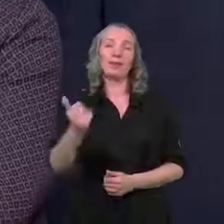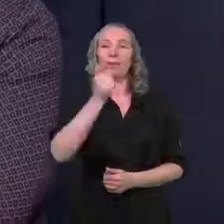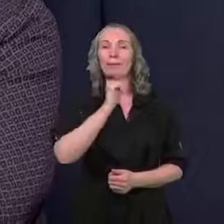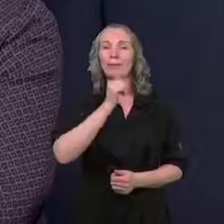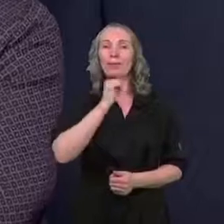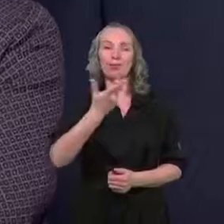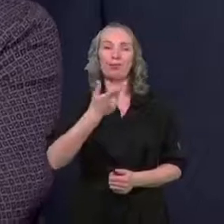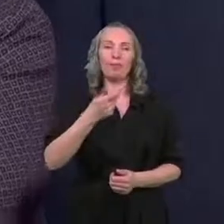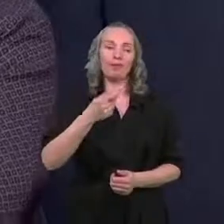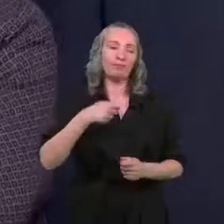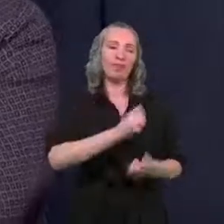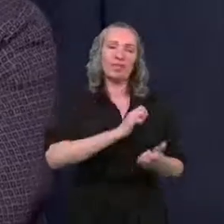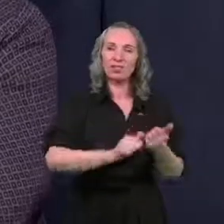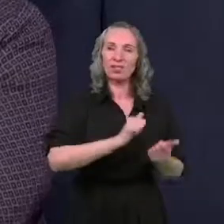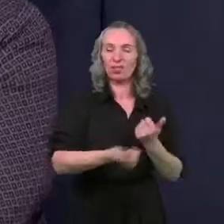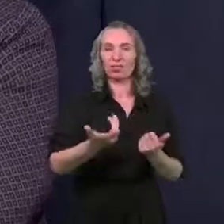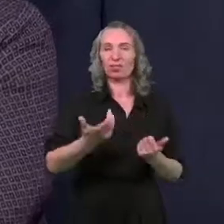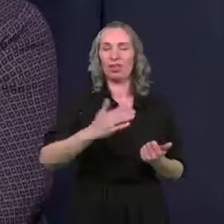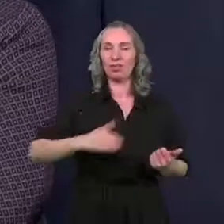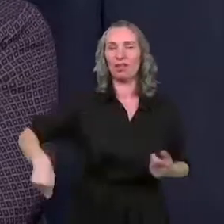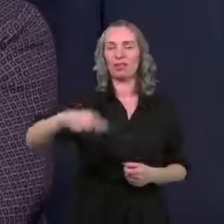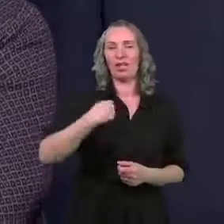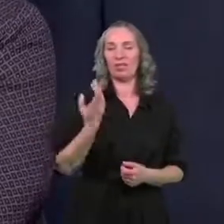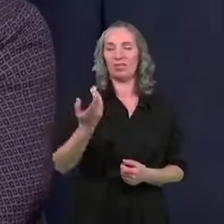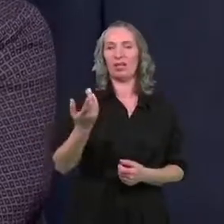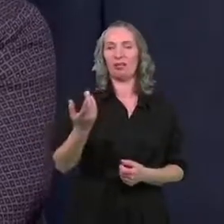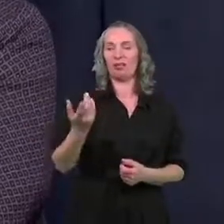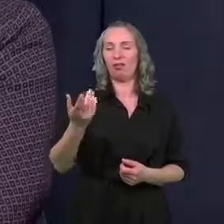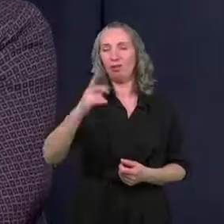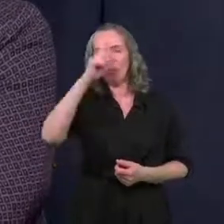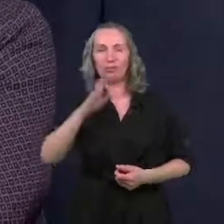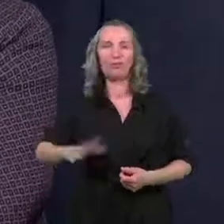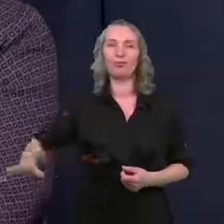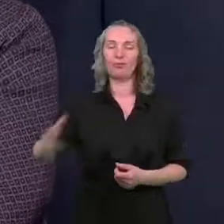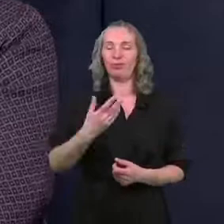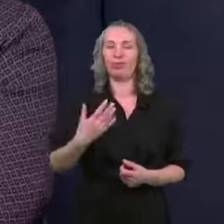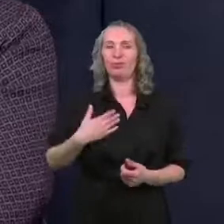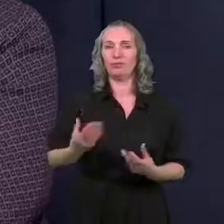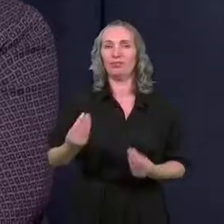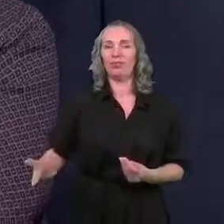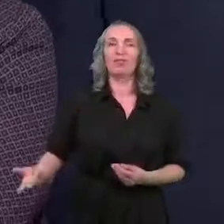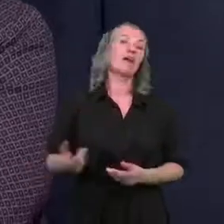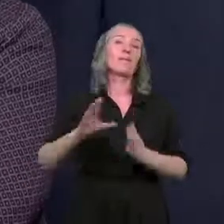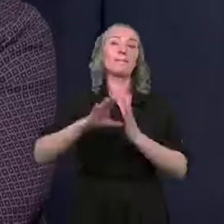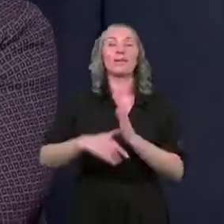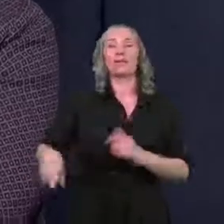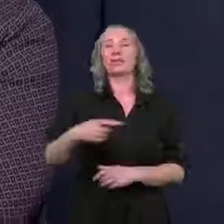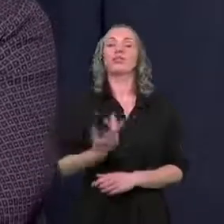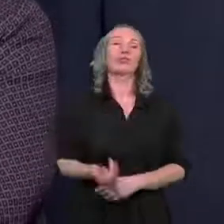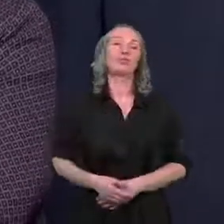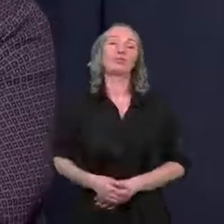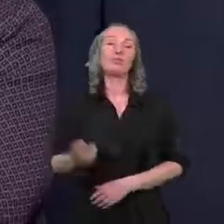próby niszczenia naszego mienia publicznego, naszego mienia miejskiego.